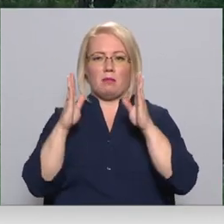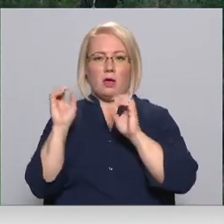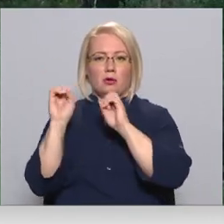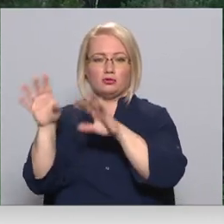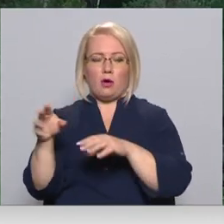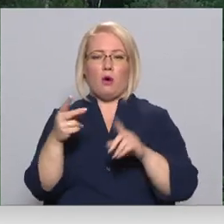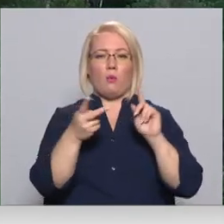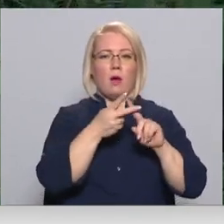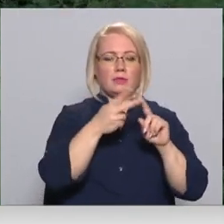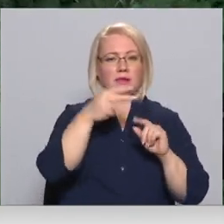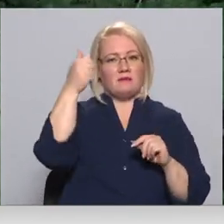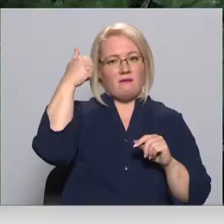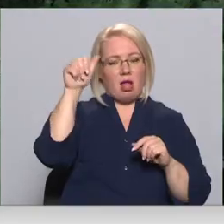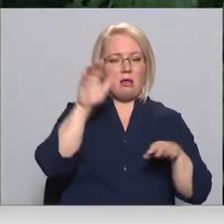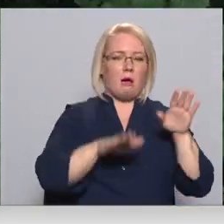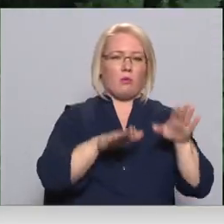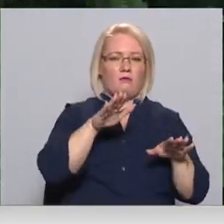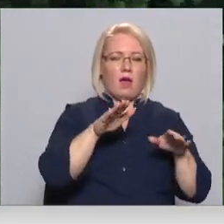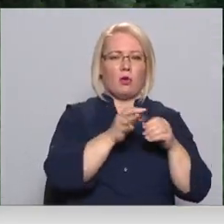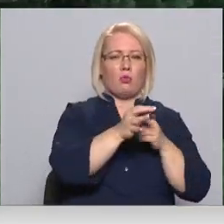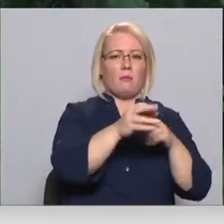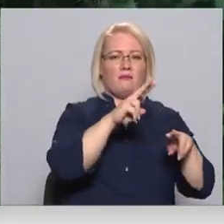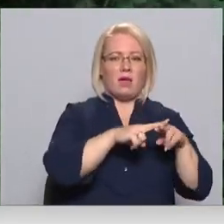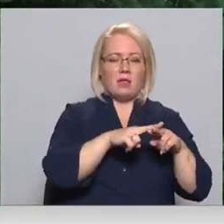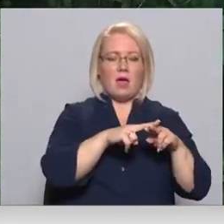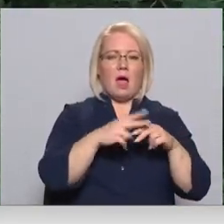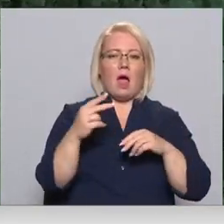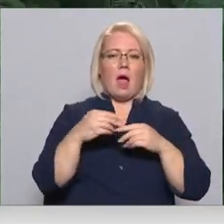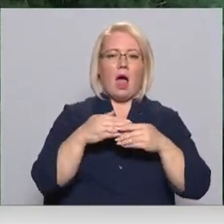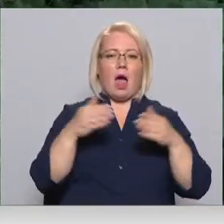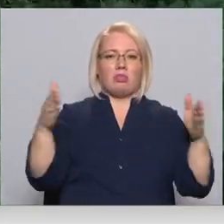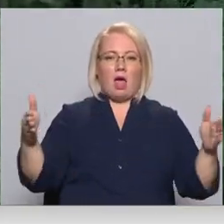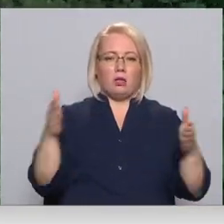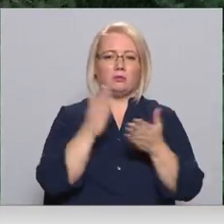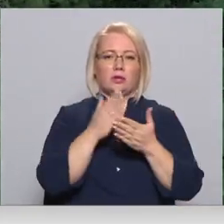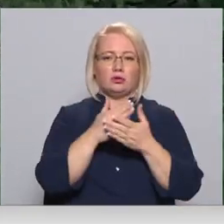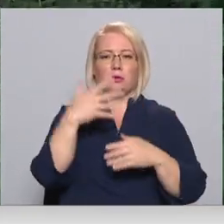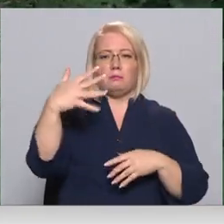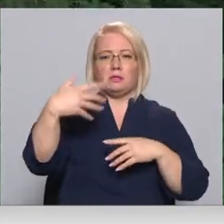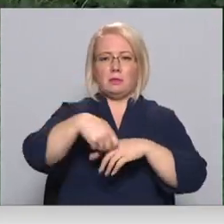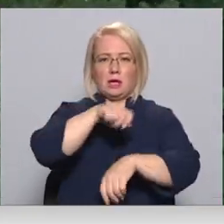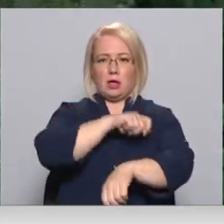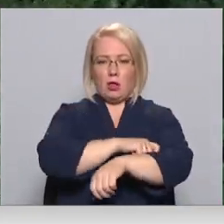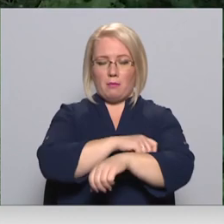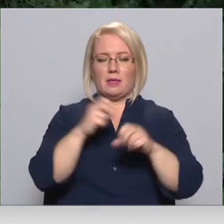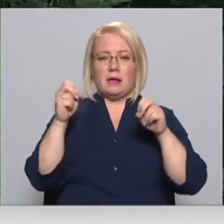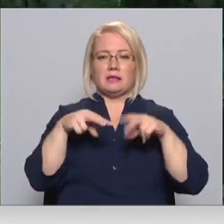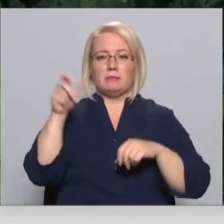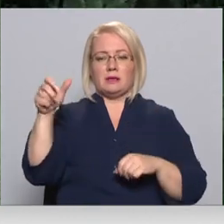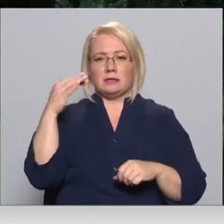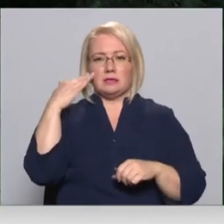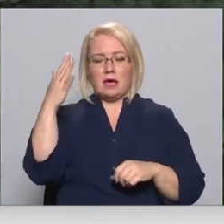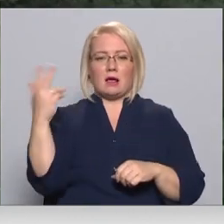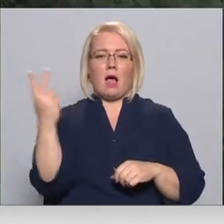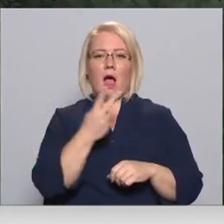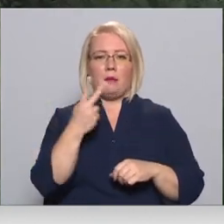novadā purvainā un nomaļā vietā. Atālums starp abiem cīņu biedriem šobrīd esot 50 kilometri. Eksperti cer, ka abi